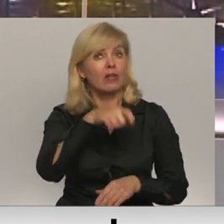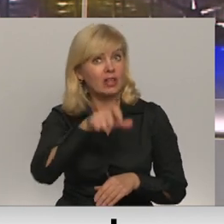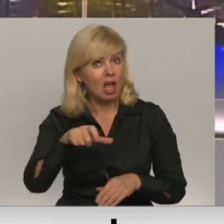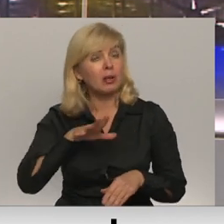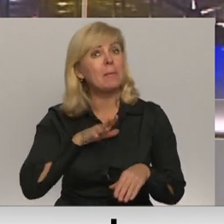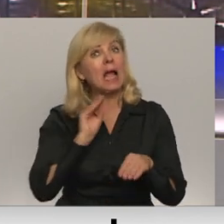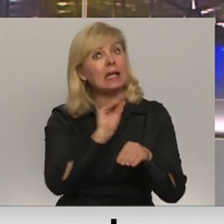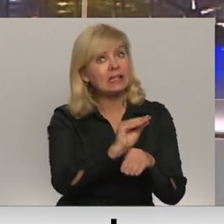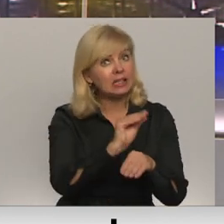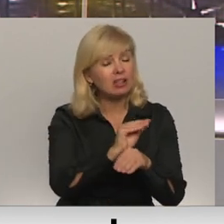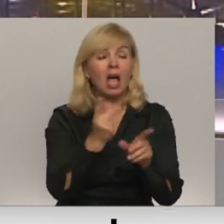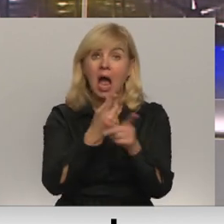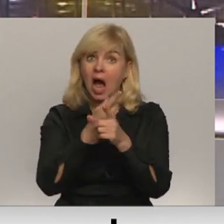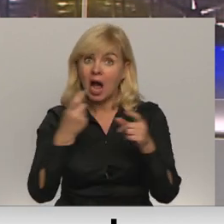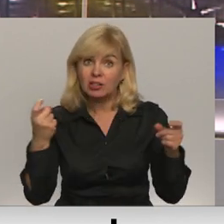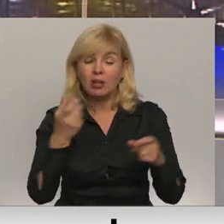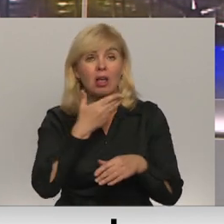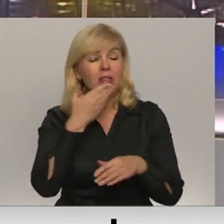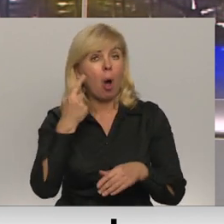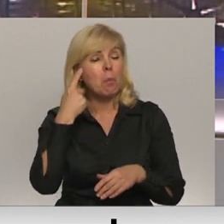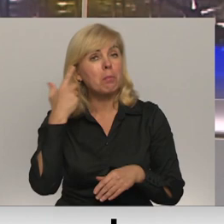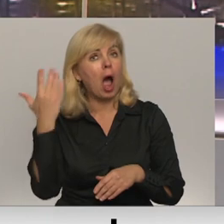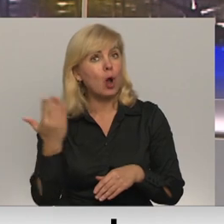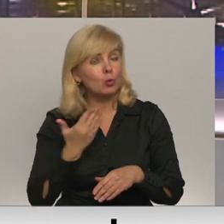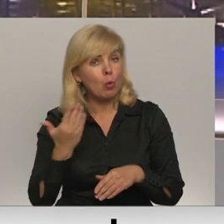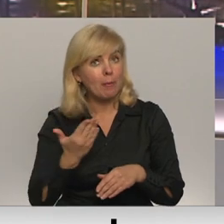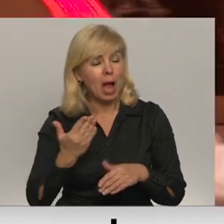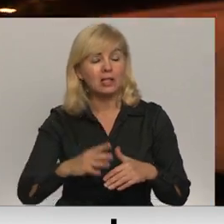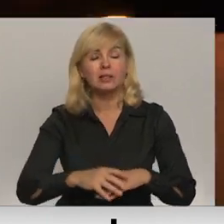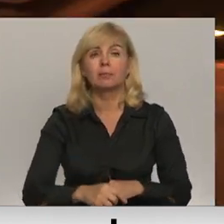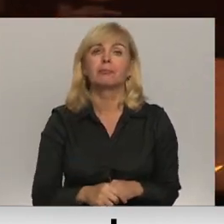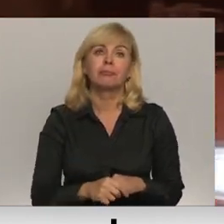kritizēja un atzina to par nepārdomātu. Turpinu Madar Līcīti.